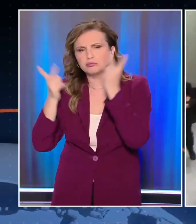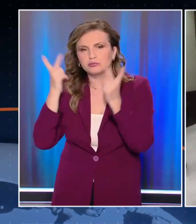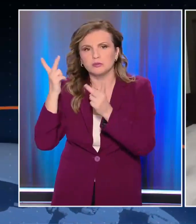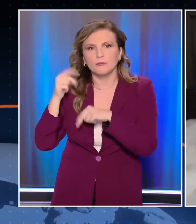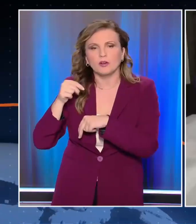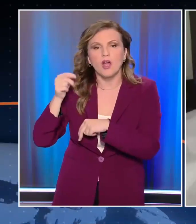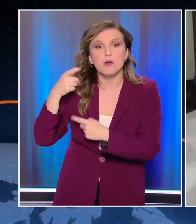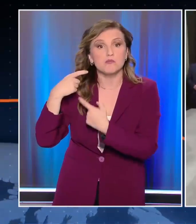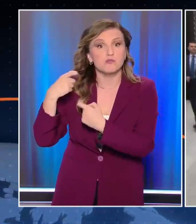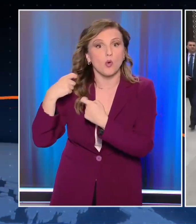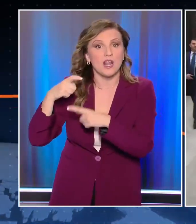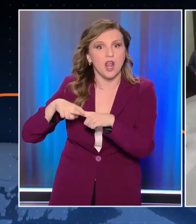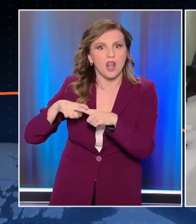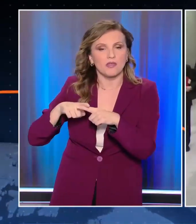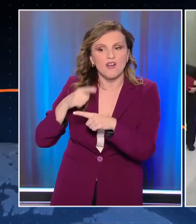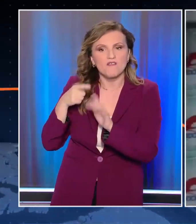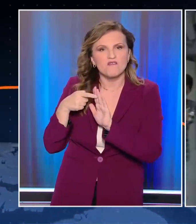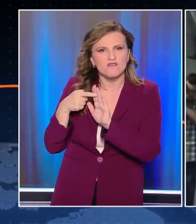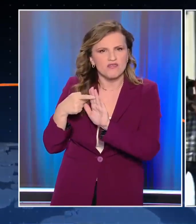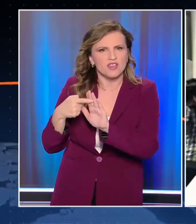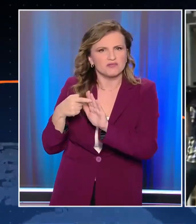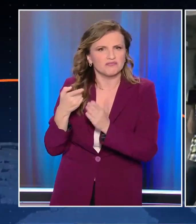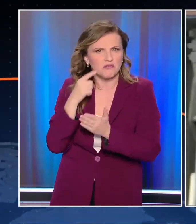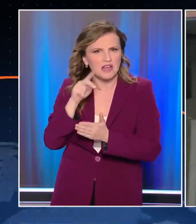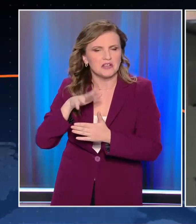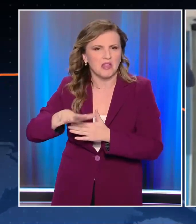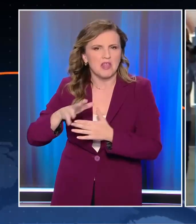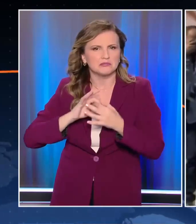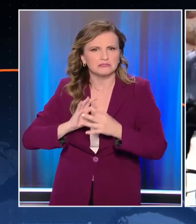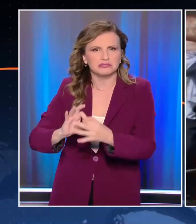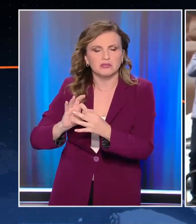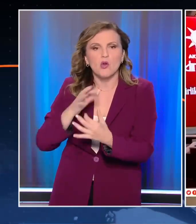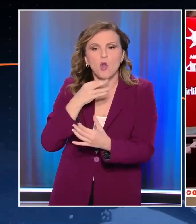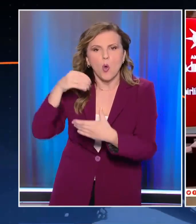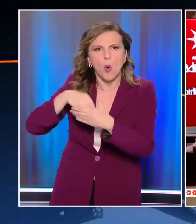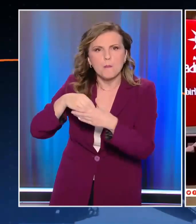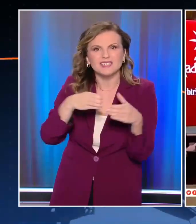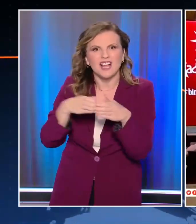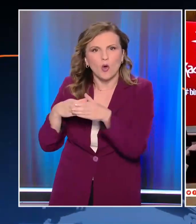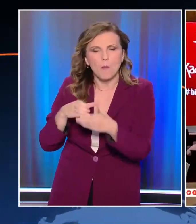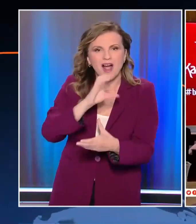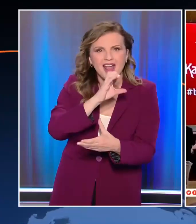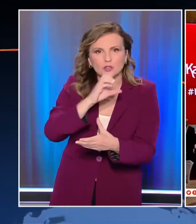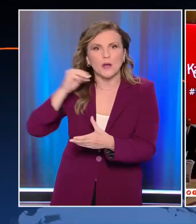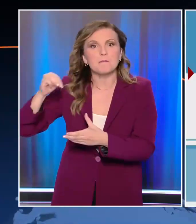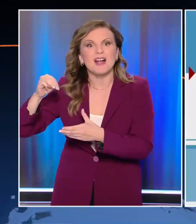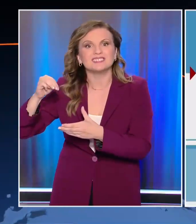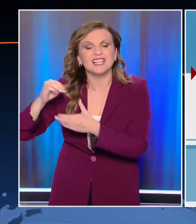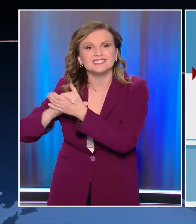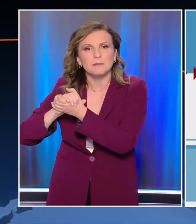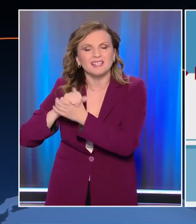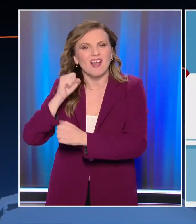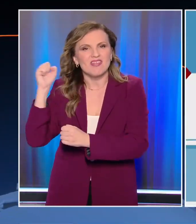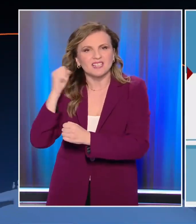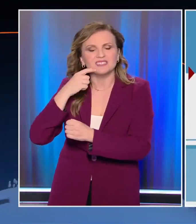προκλητική ρητορική κατά της Ελλάδας, όπως όλα δείχνουν, θα συνεχιστεί καθώς υπάρχουν ευήκοα ότας το εκλογικό κοινό της συμμαχίας Ερντογάν Μπαχτσελή. Δεν